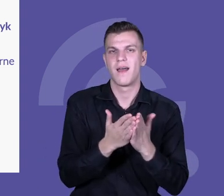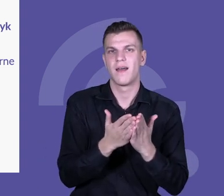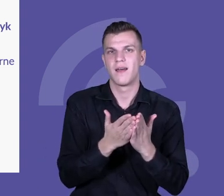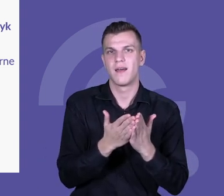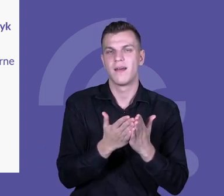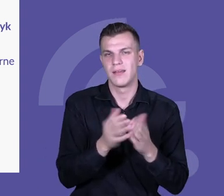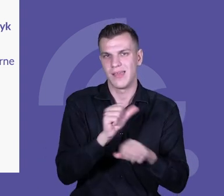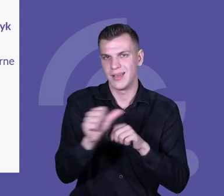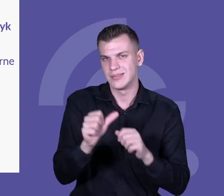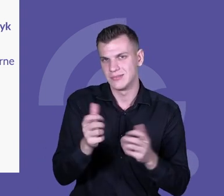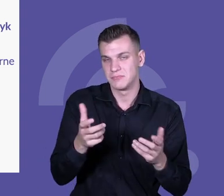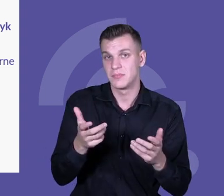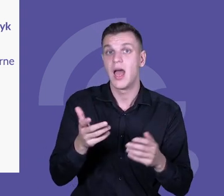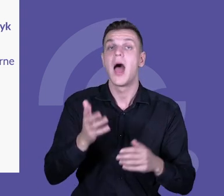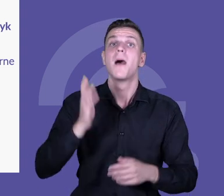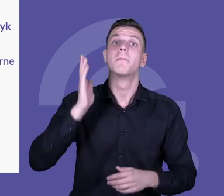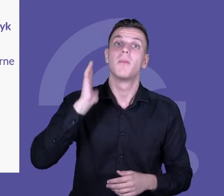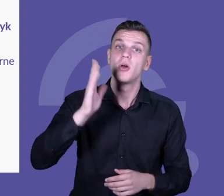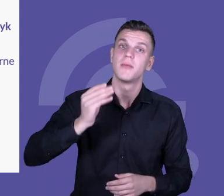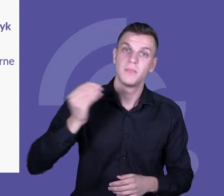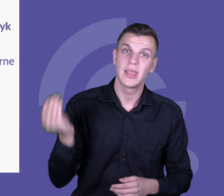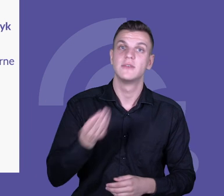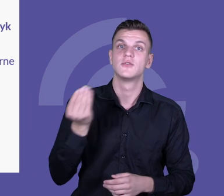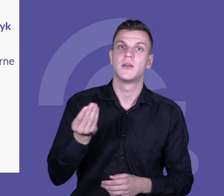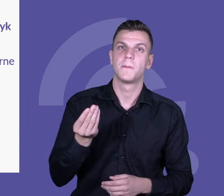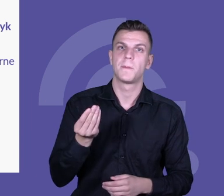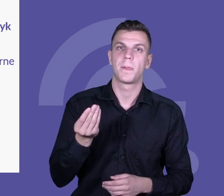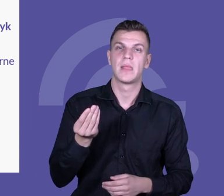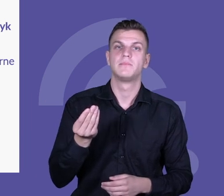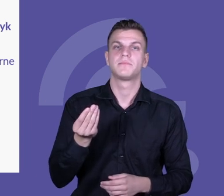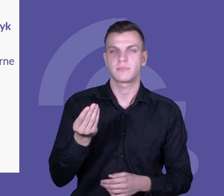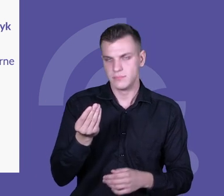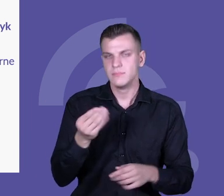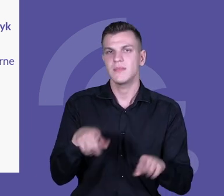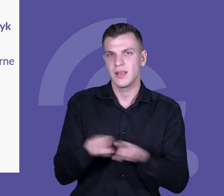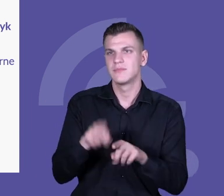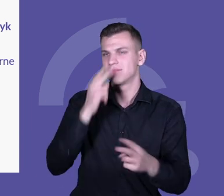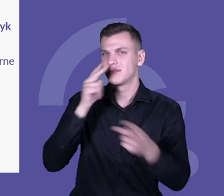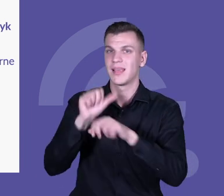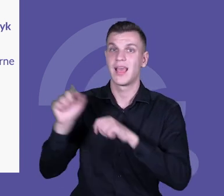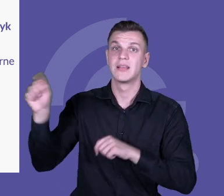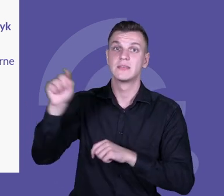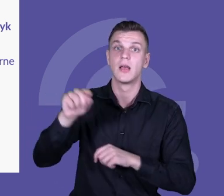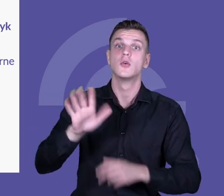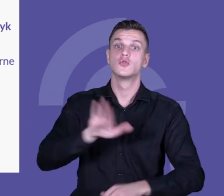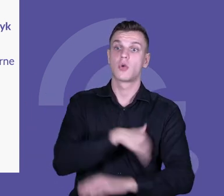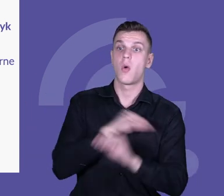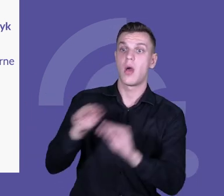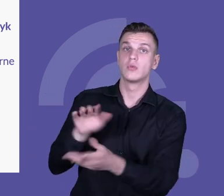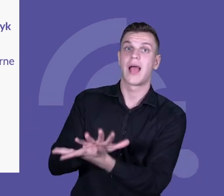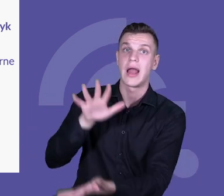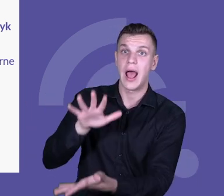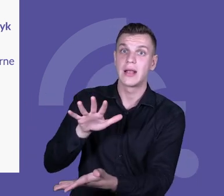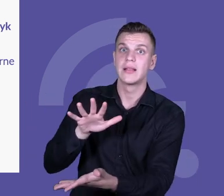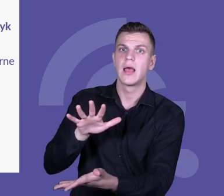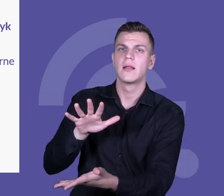obszarze, aż po taki moment, w którym i takie szkoły też mamy, gdzie kształcenie kompetencji stało się wyróżnikiem tej szkoły